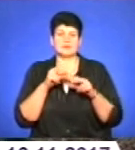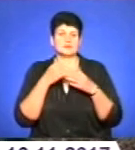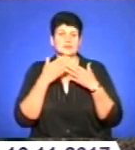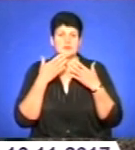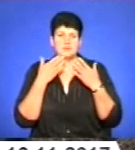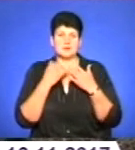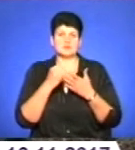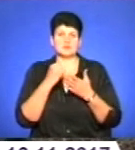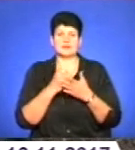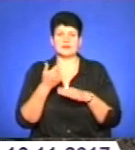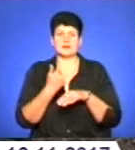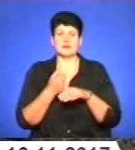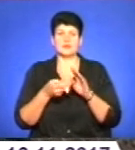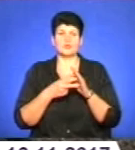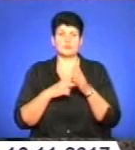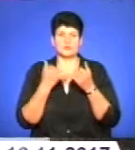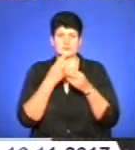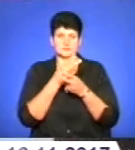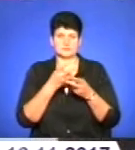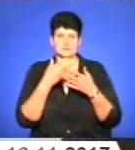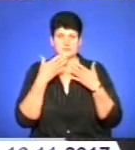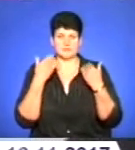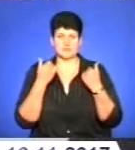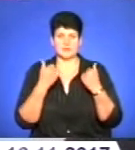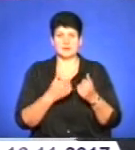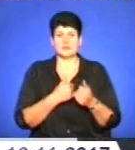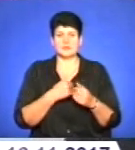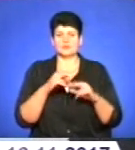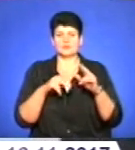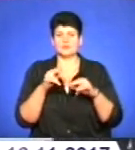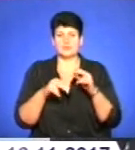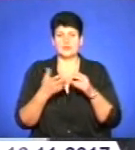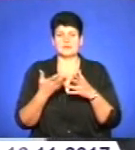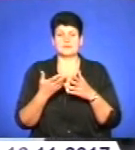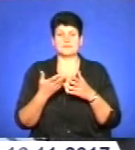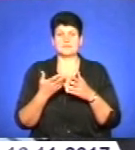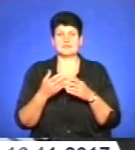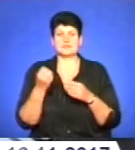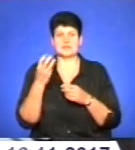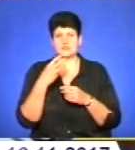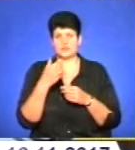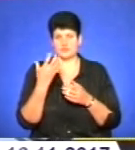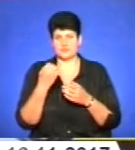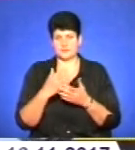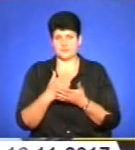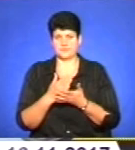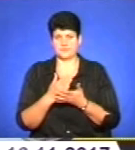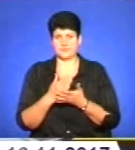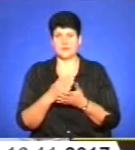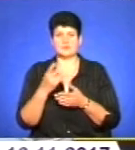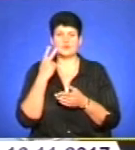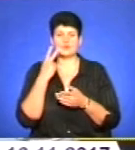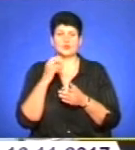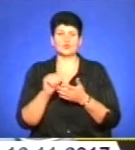адже затвердженого генплану досі не оприлюднили. Намір тут будувати, чи якісь там попередні приглядання за будівників з 13-го року, відбувається. Але постійно